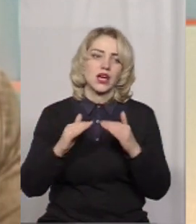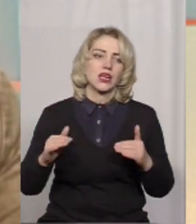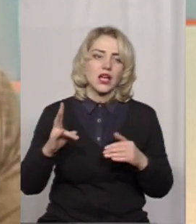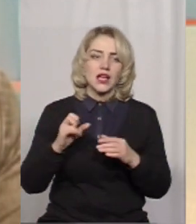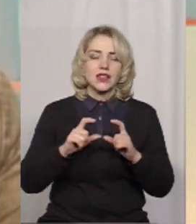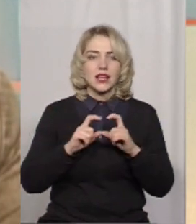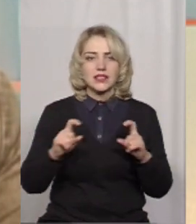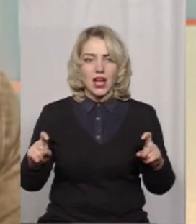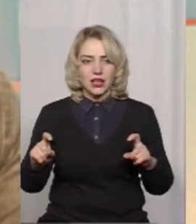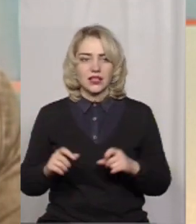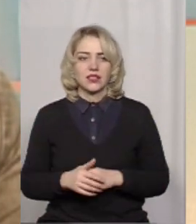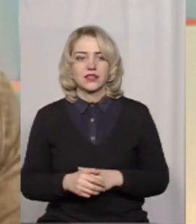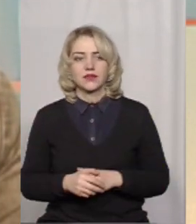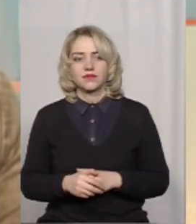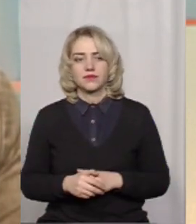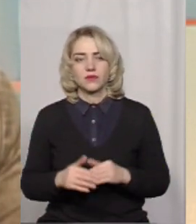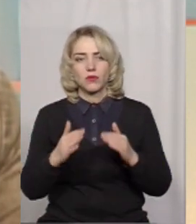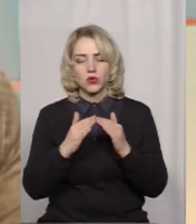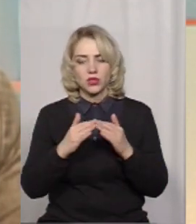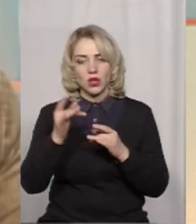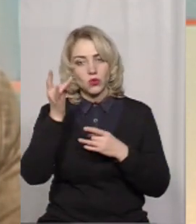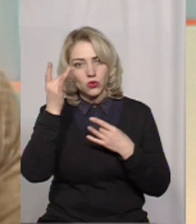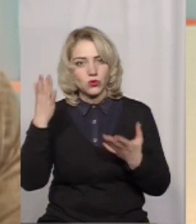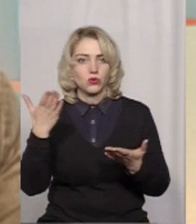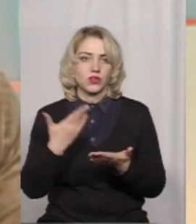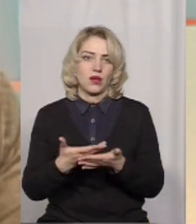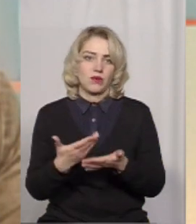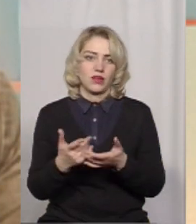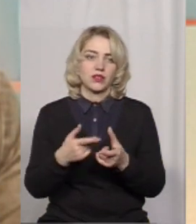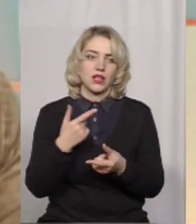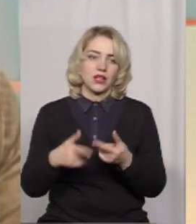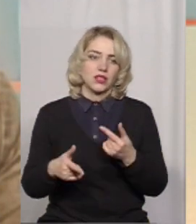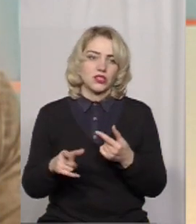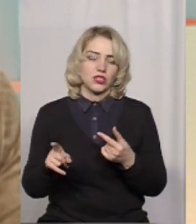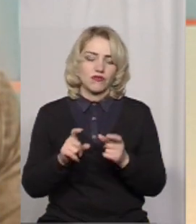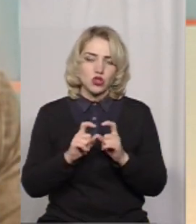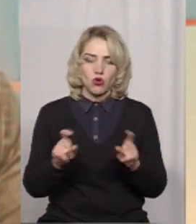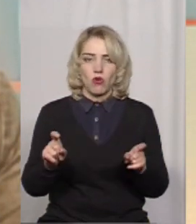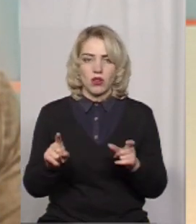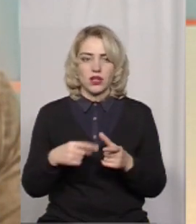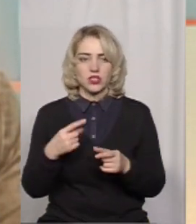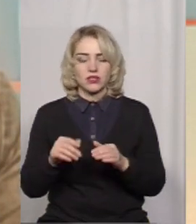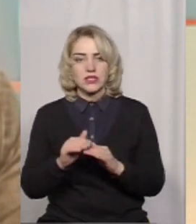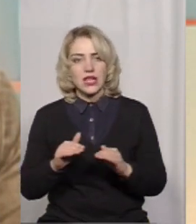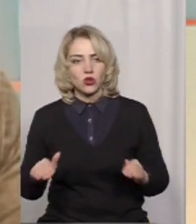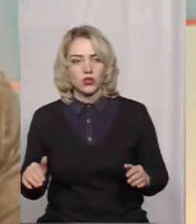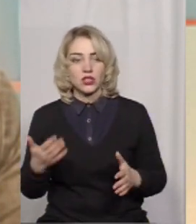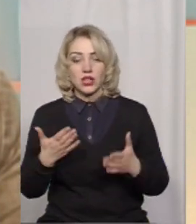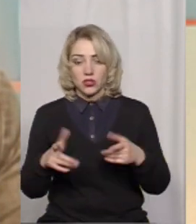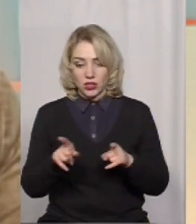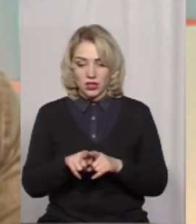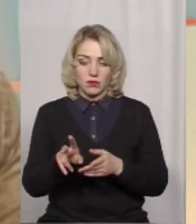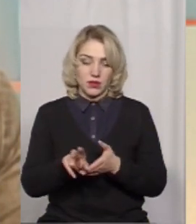закладах культури, наприклад, чи закладах, чи школах, чи також самих садочках. Якщо такі